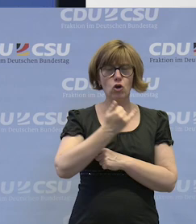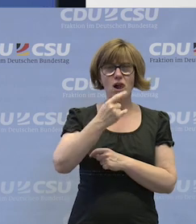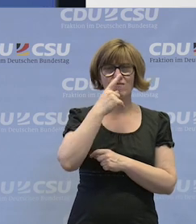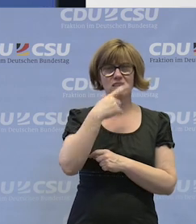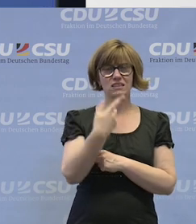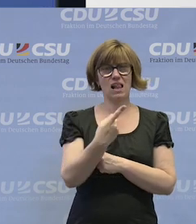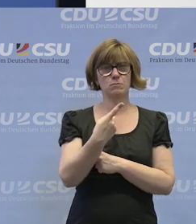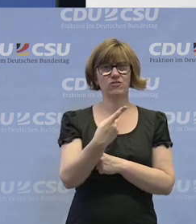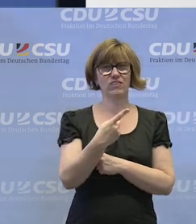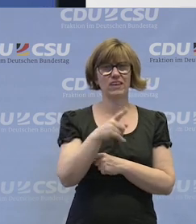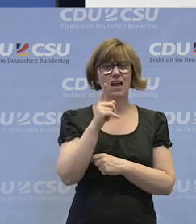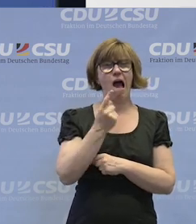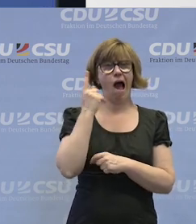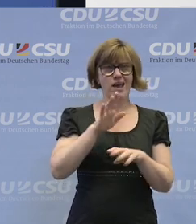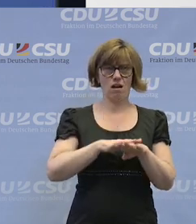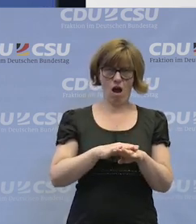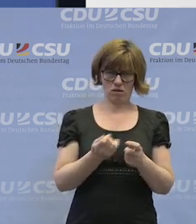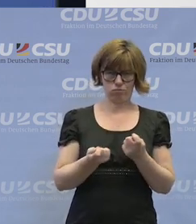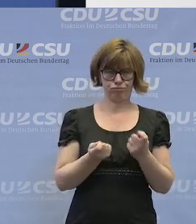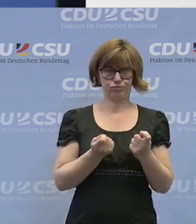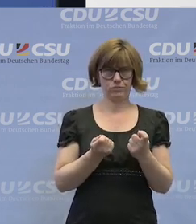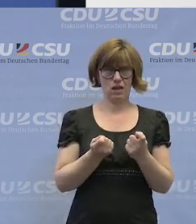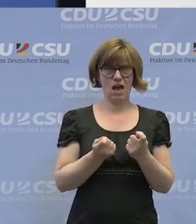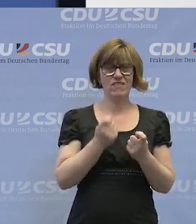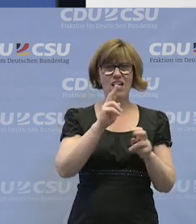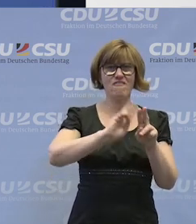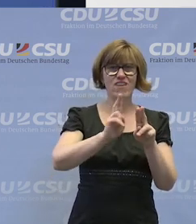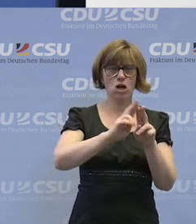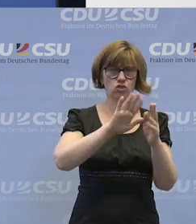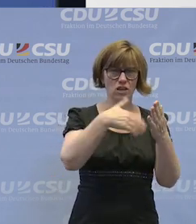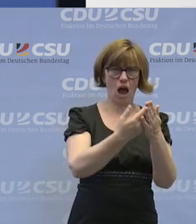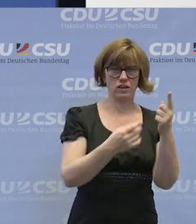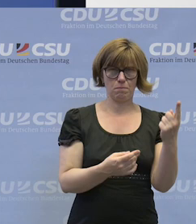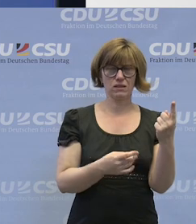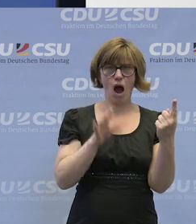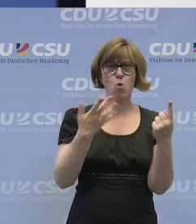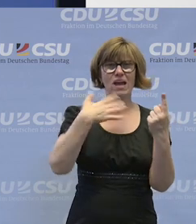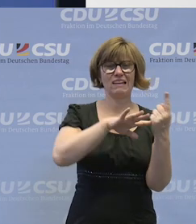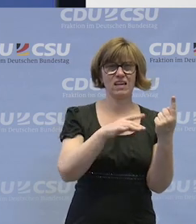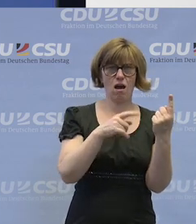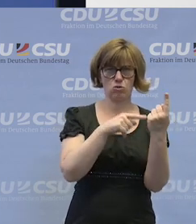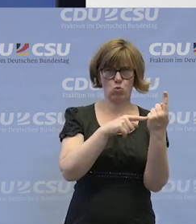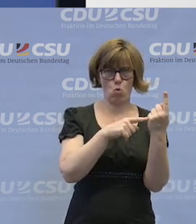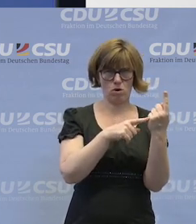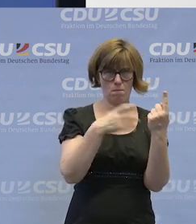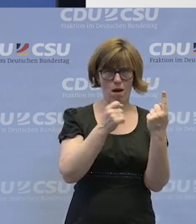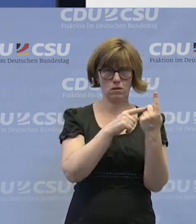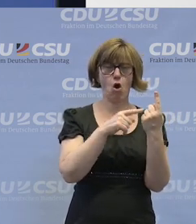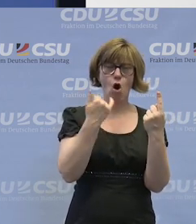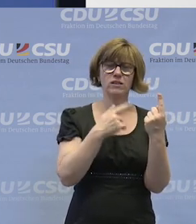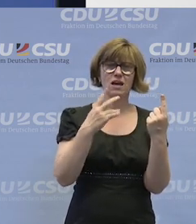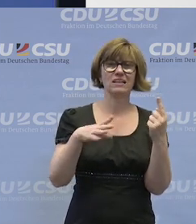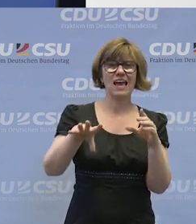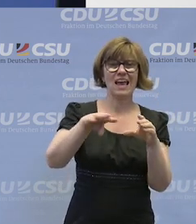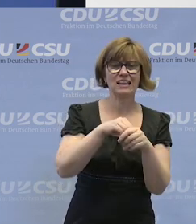immer alles aus einer Hand kommt. Wenn sozusagen nicht der Werkstattanbieter, der macht jetzt auch die Integrations- oder heute hast du ja